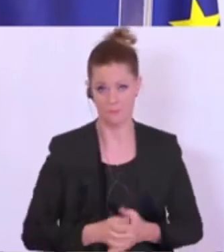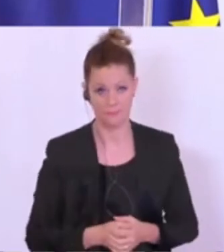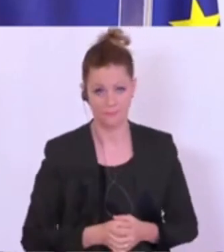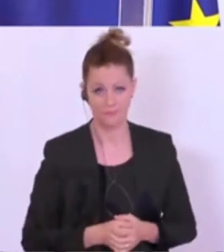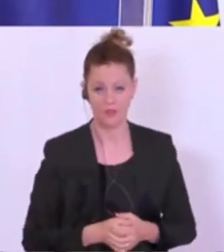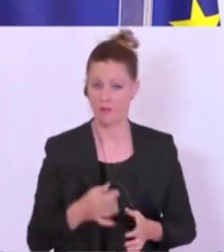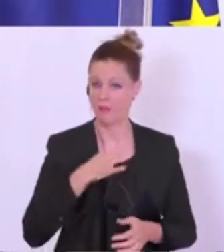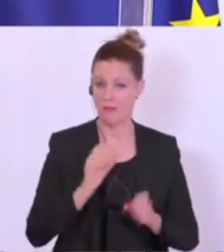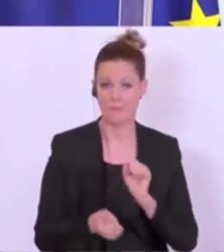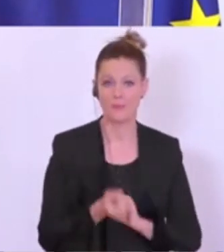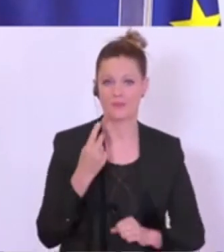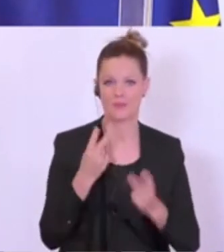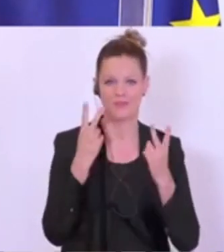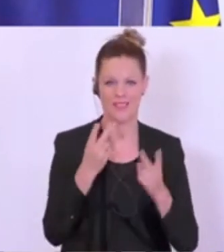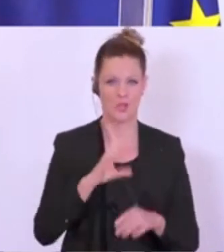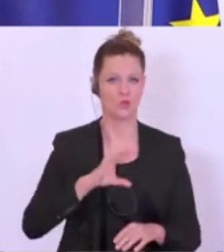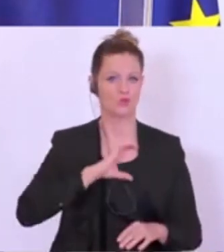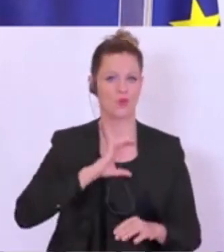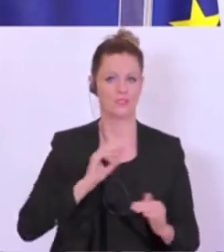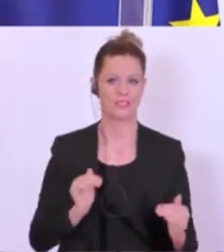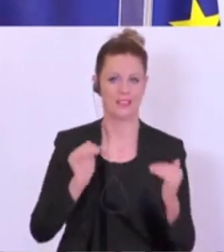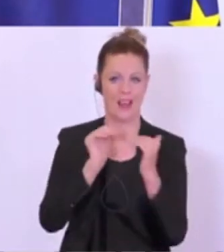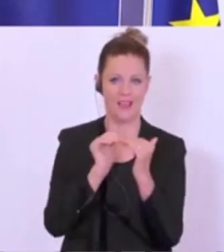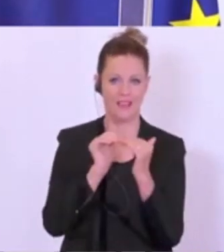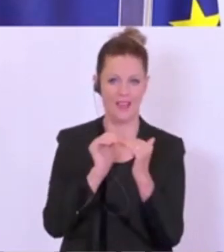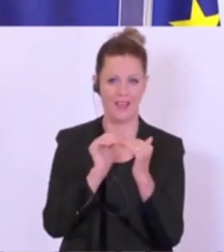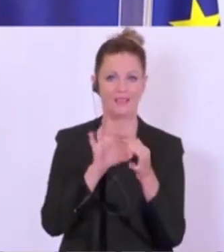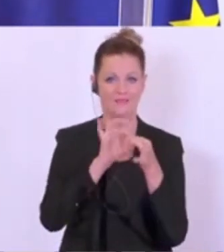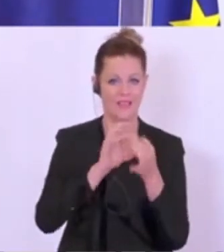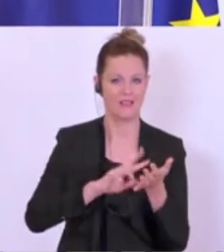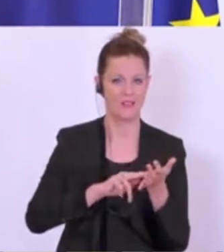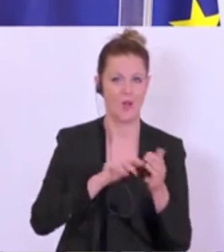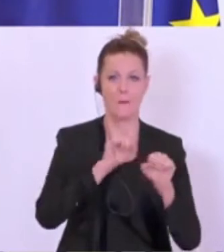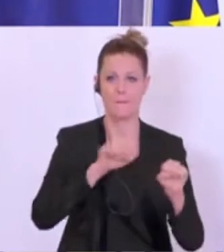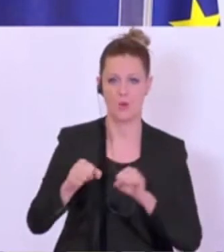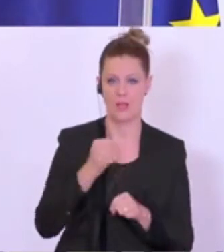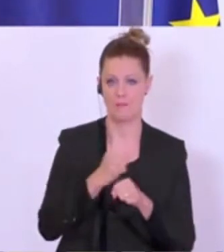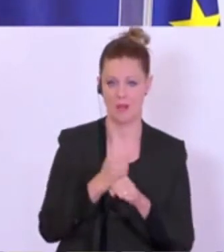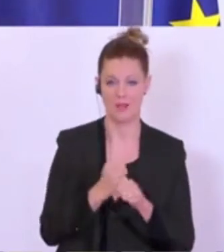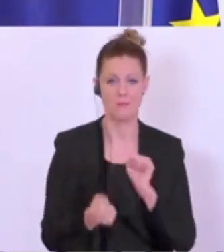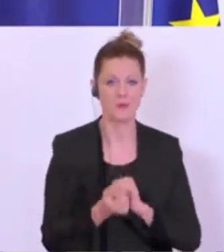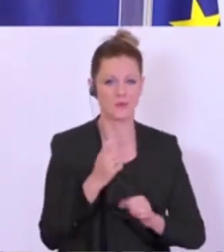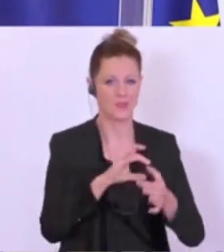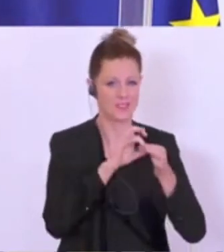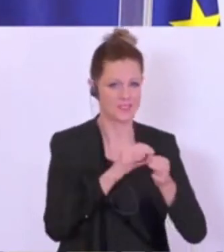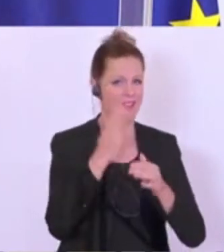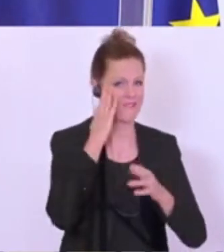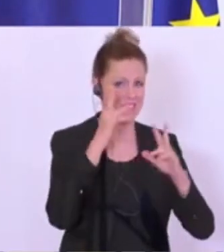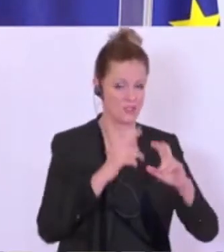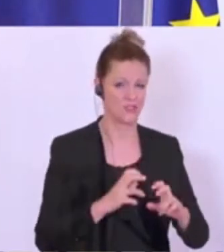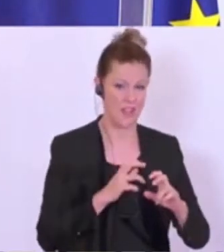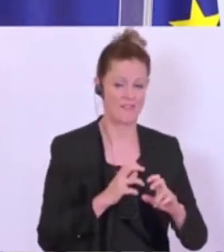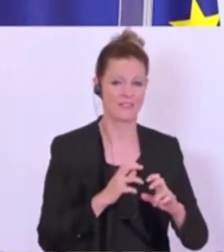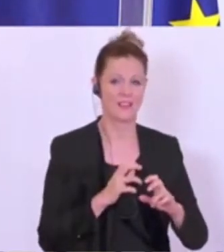ist es besonders wichtig, diese Chancengleichheit durch die Digitalisierung zu ermöglichen und in der Wissenschaft und dass auch